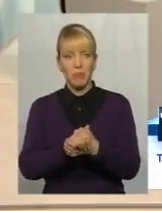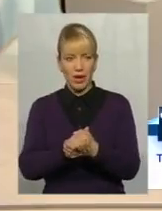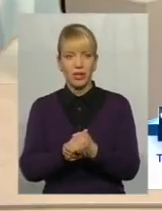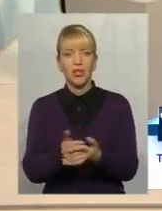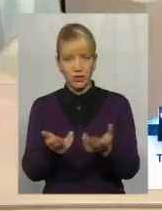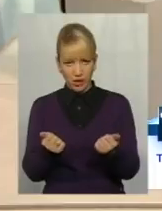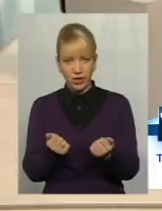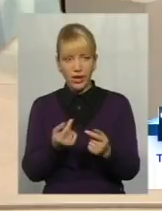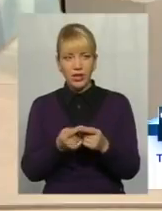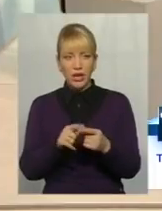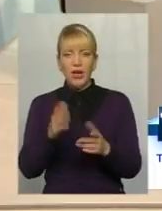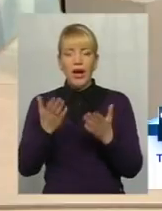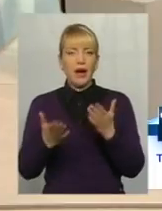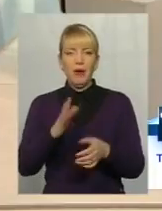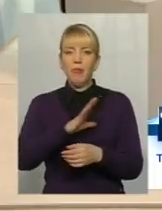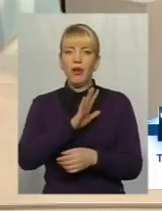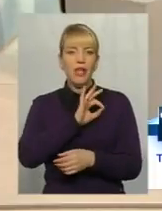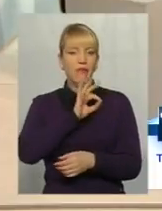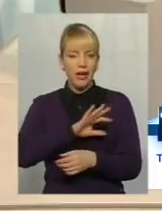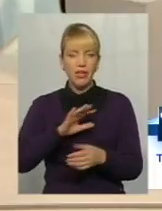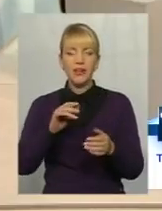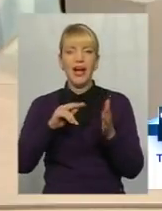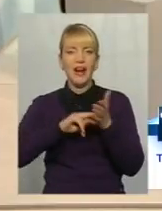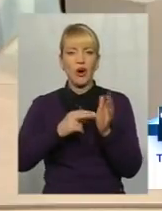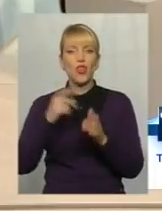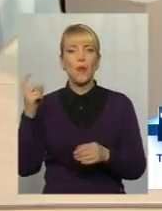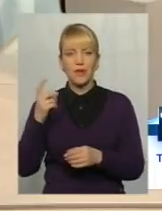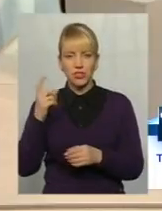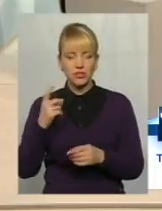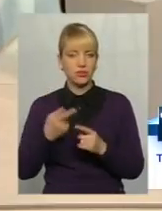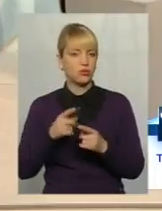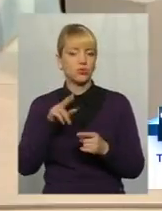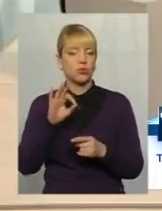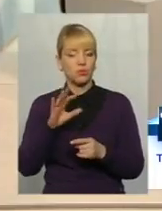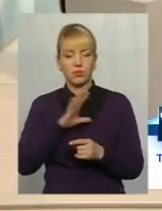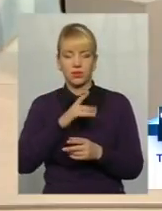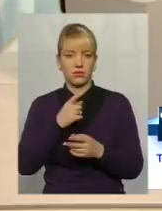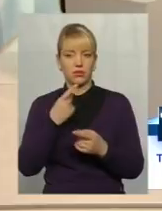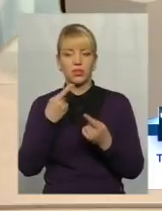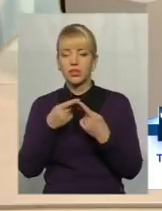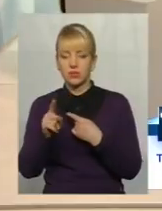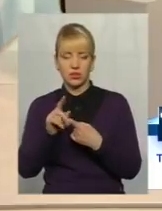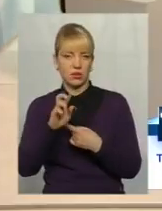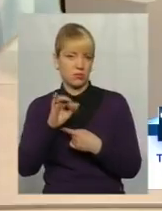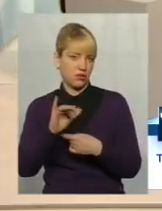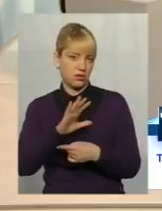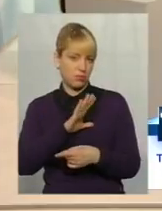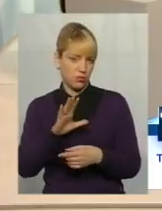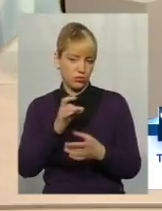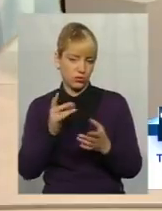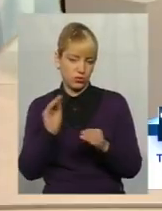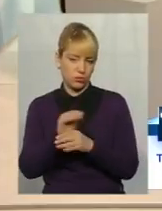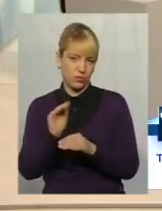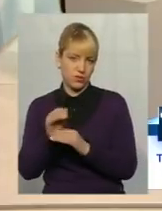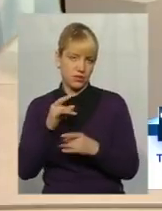Якби це було невигідно з економічної точки зору, то ми б, напевно, не вводили інші свята. А в нас тепер набагато більше з